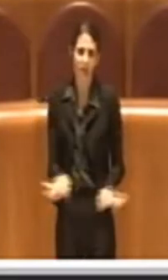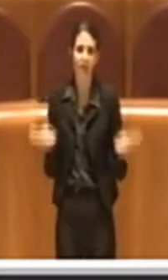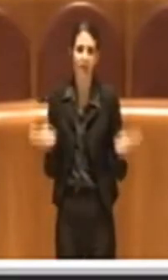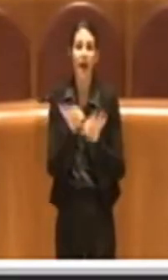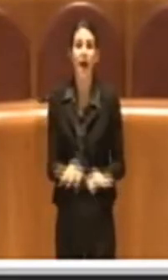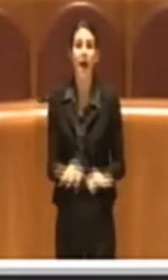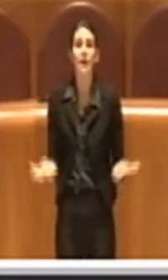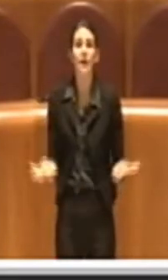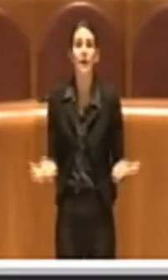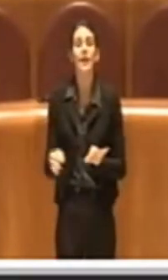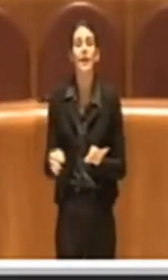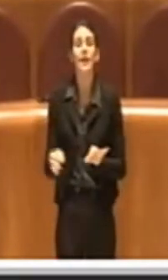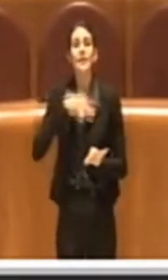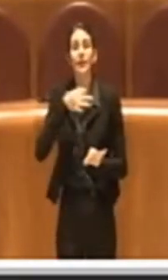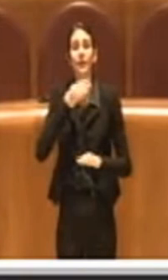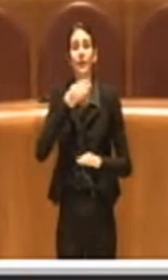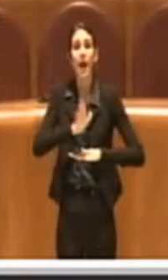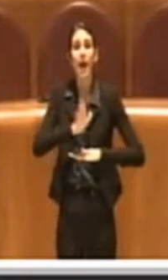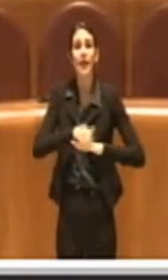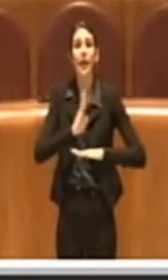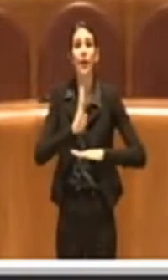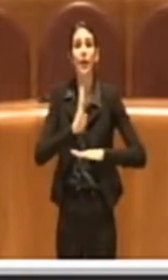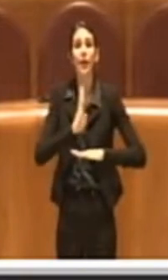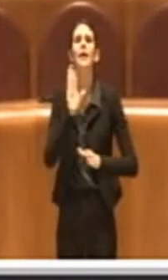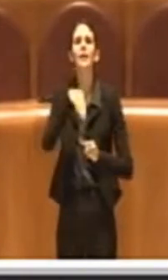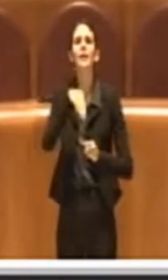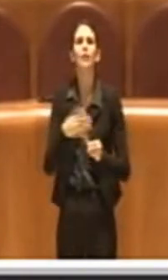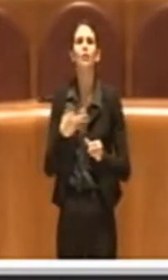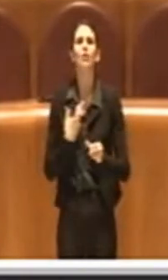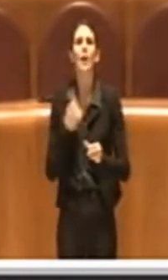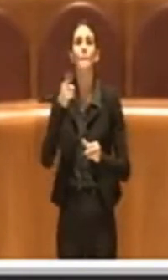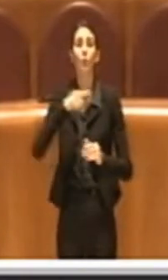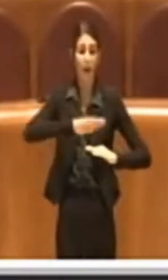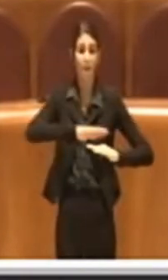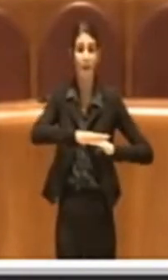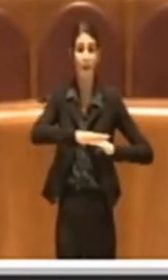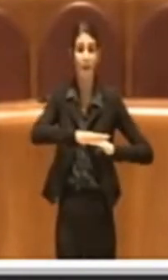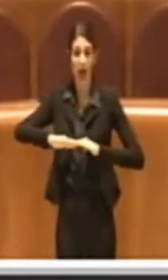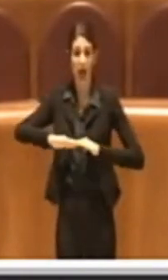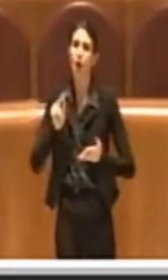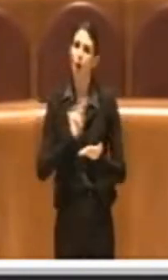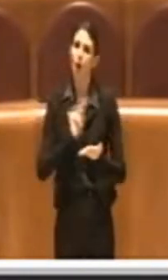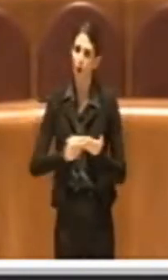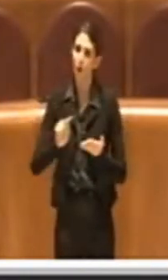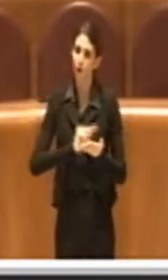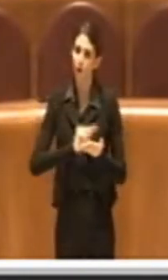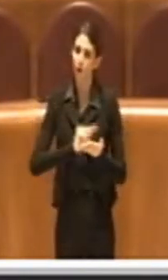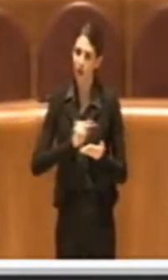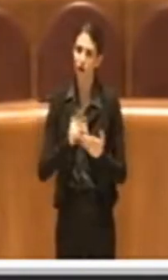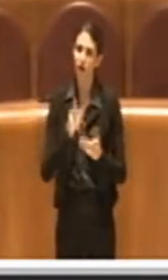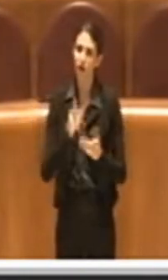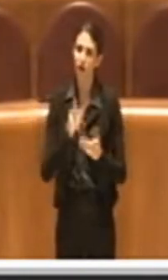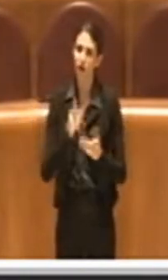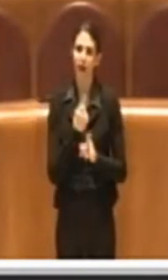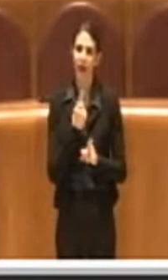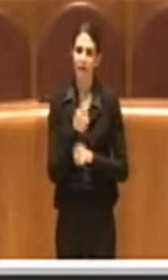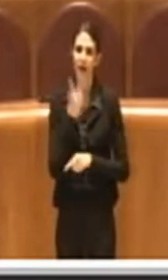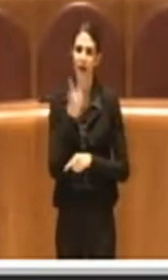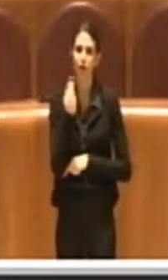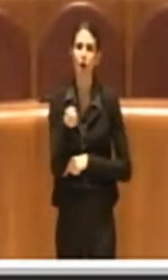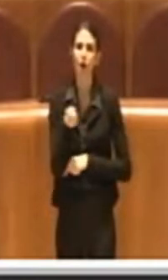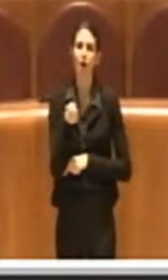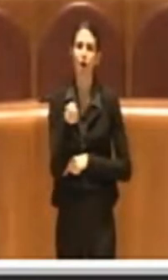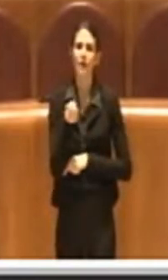che si ribadisce che l'allegato B include anche le pedane per le quali gli uffici dovranno trovare le